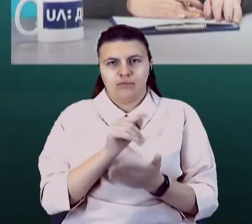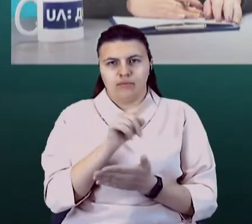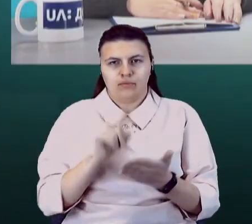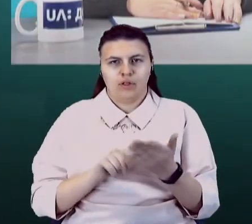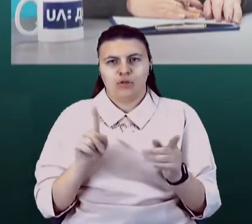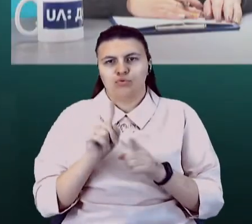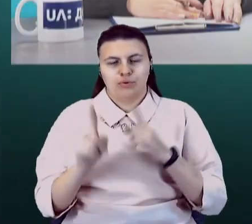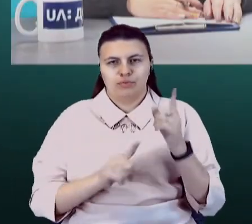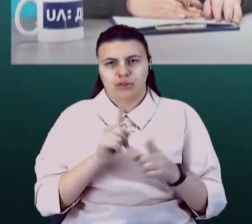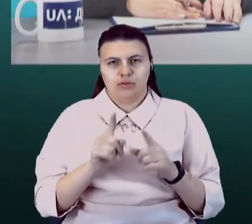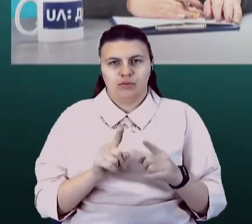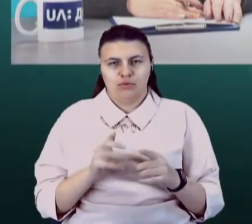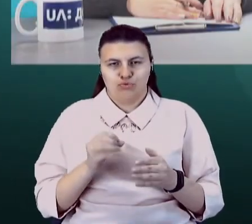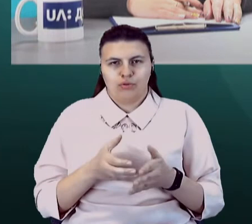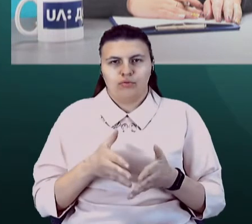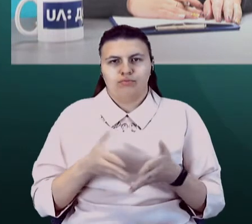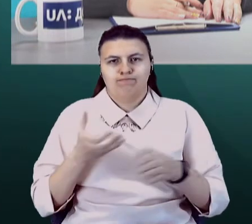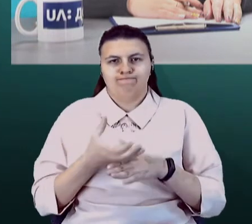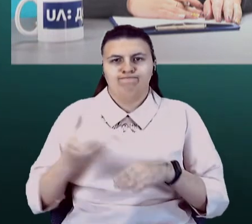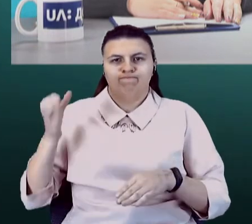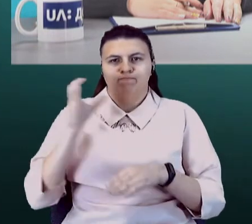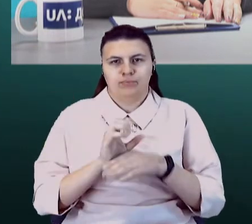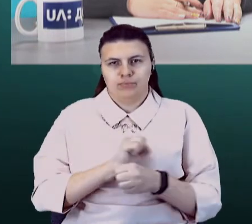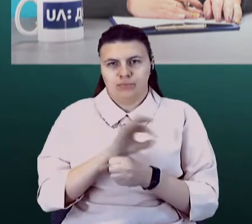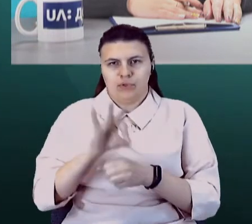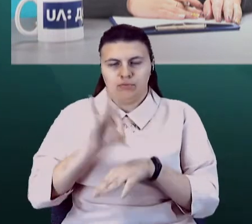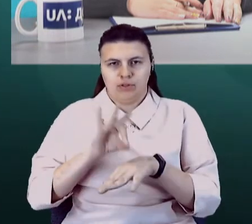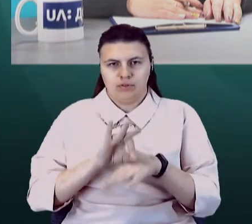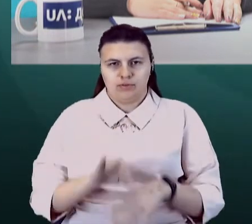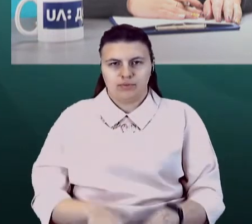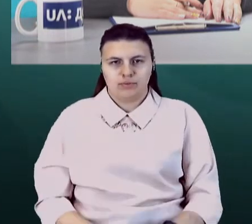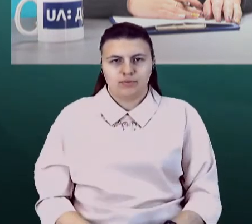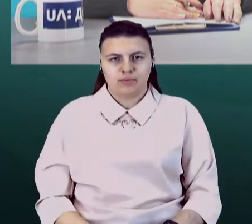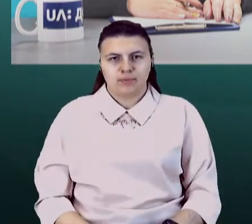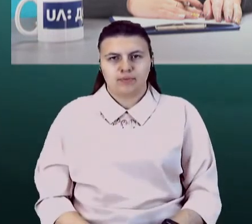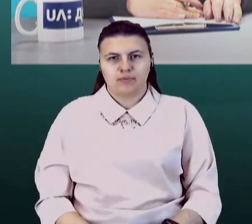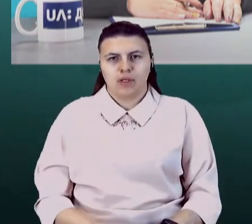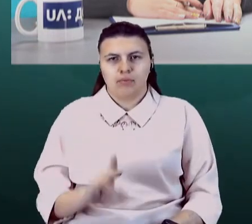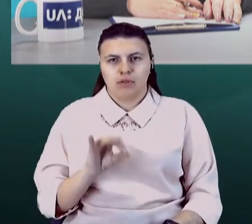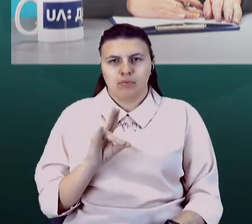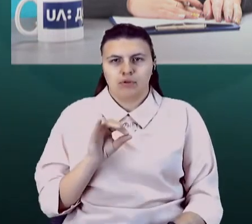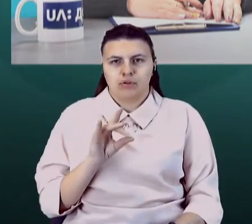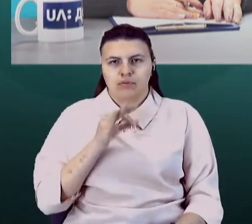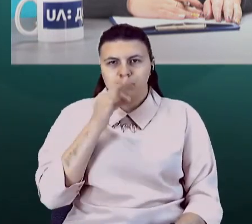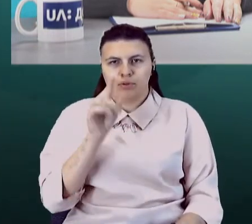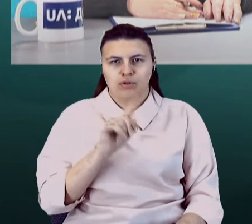Пан Бондар відповів, що Україна